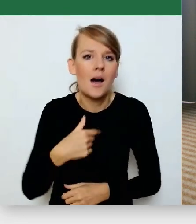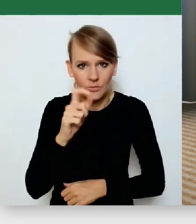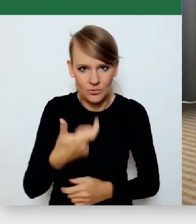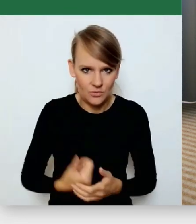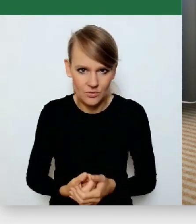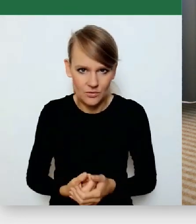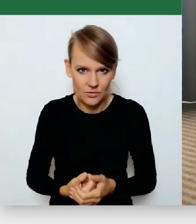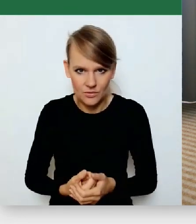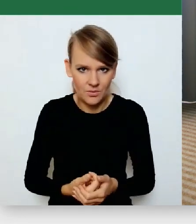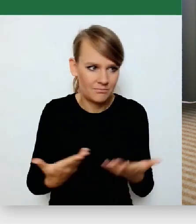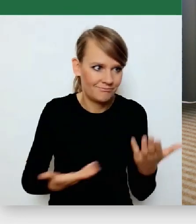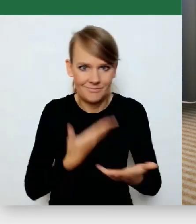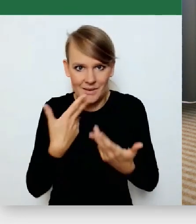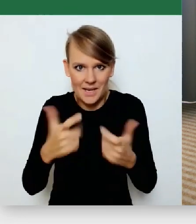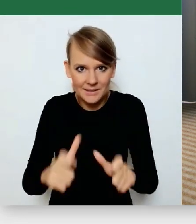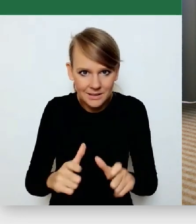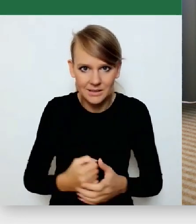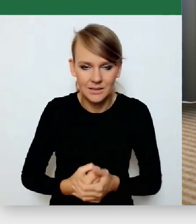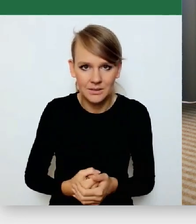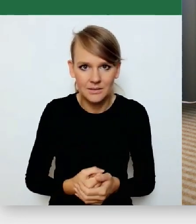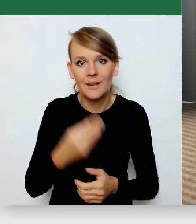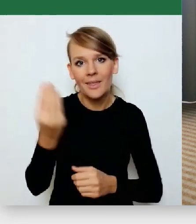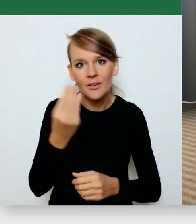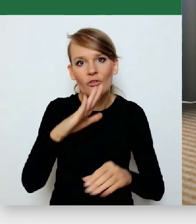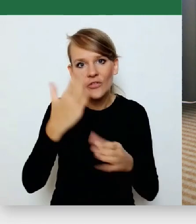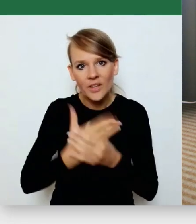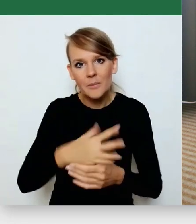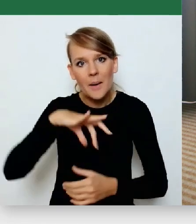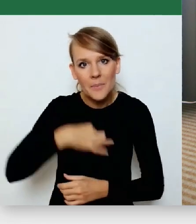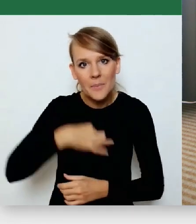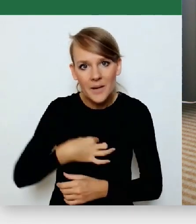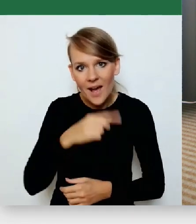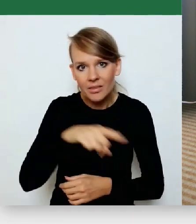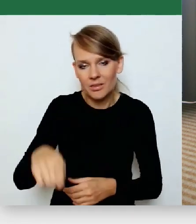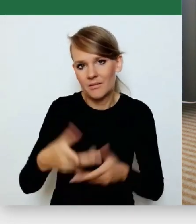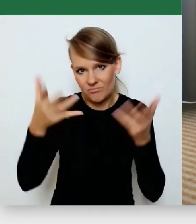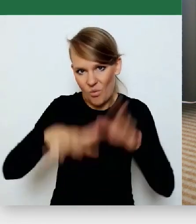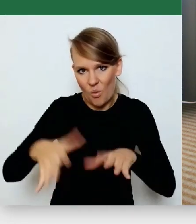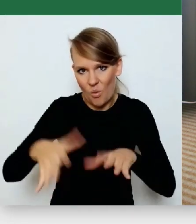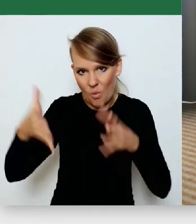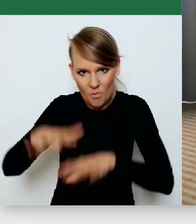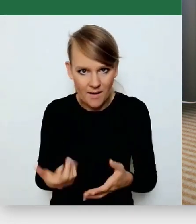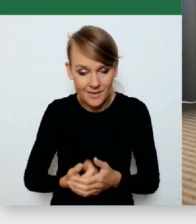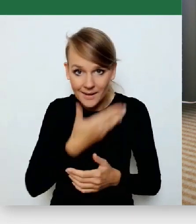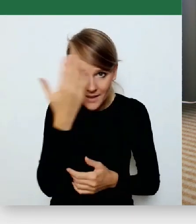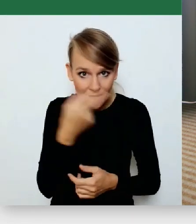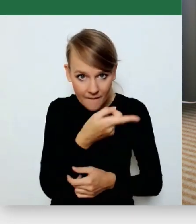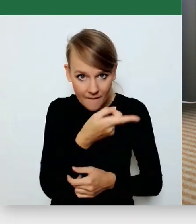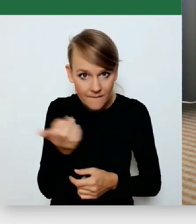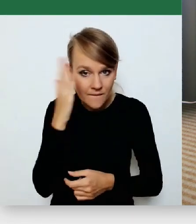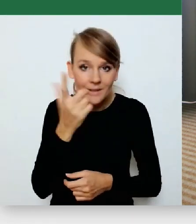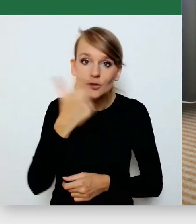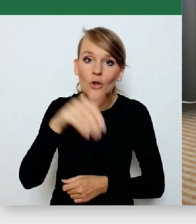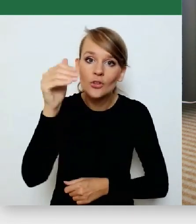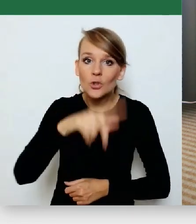dnie i jeszcze przy okazji zabijemy firmy prywatne, które zajmują się tym na co dzień, bo nie wiem czy państwo wiecie, że około 100 tysięcy ludzi pracuje